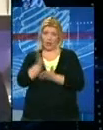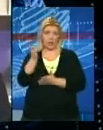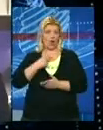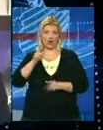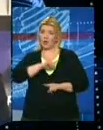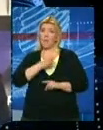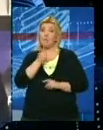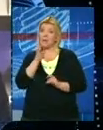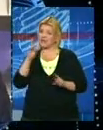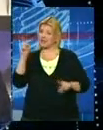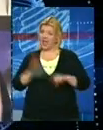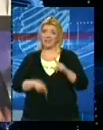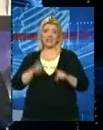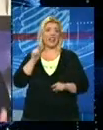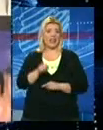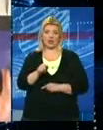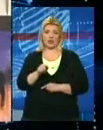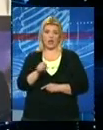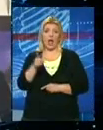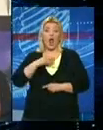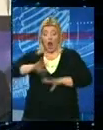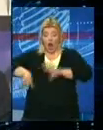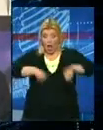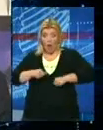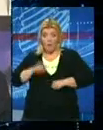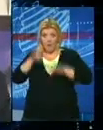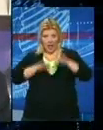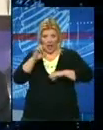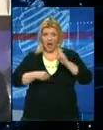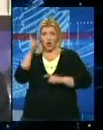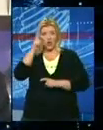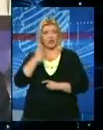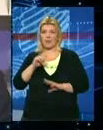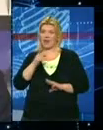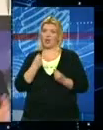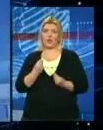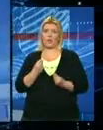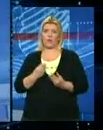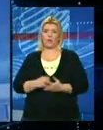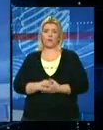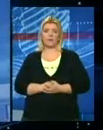nekažnjeno. Tačka. Lopovluk i pljačka se u Srbiji ne isplate.